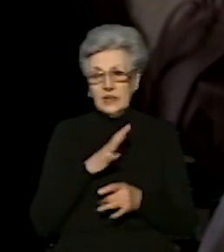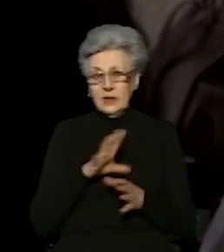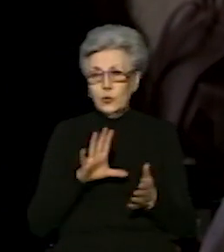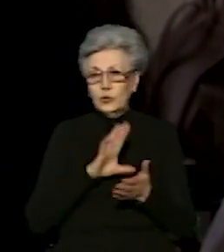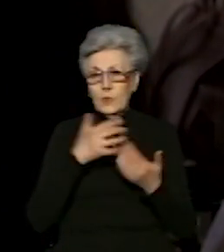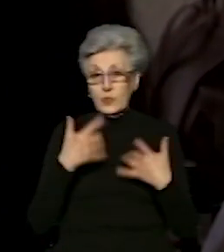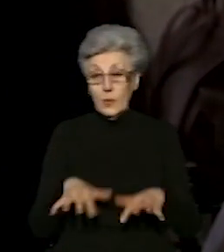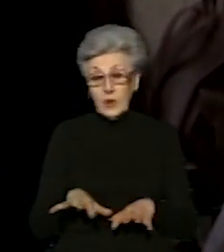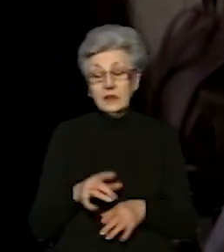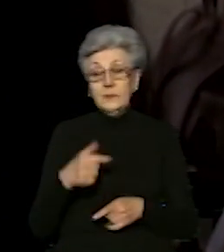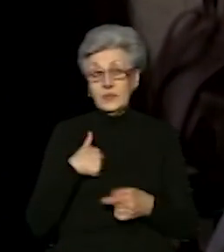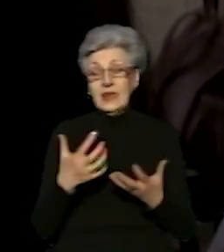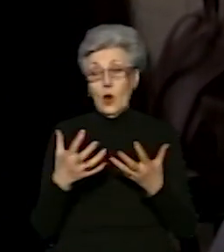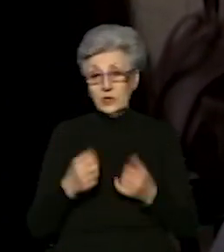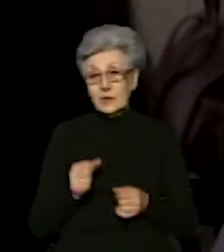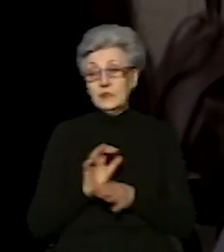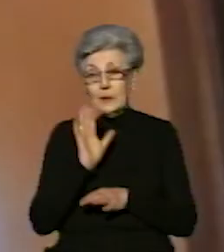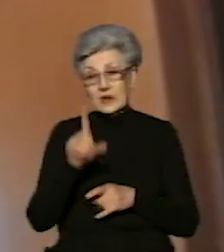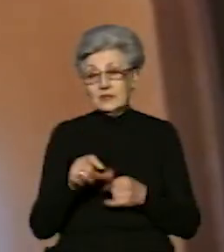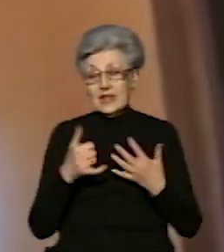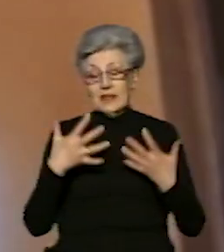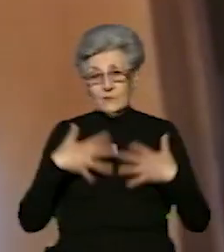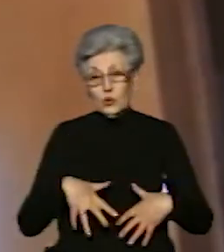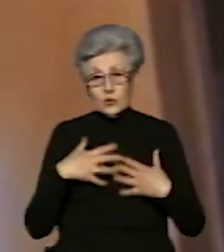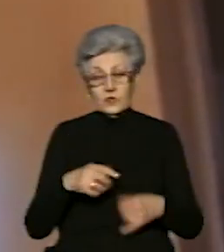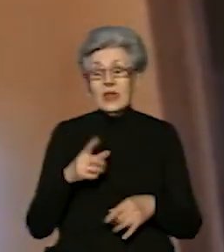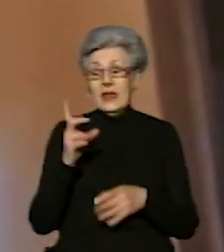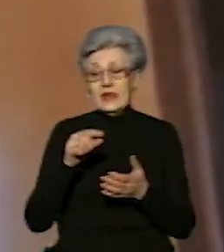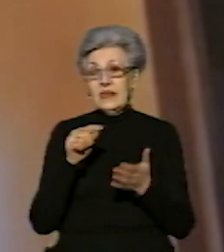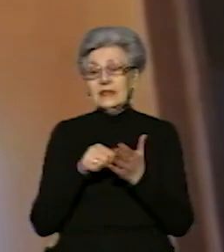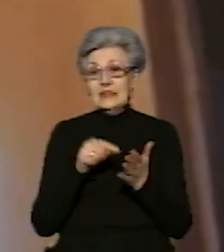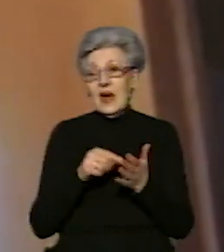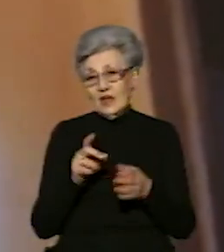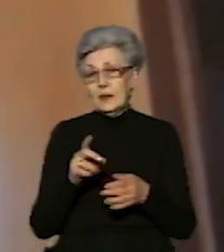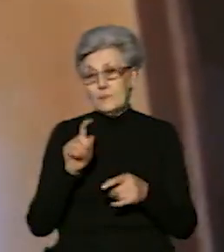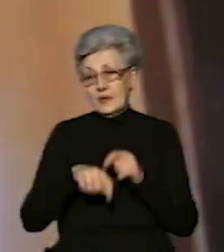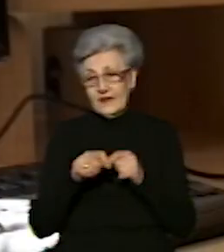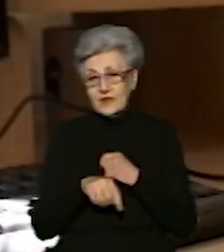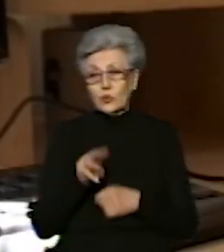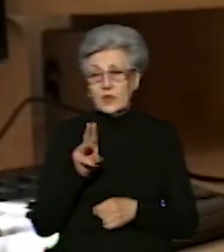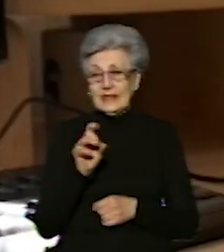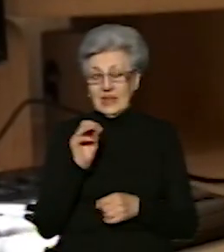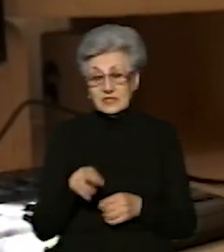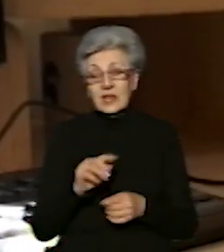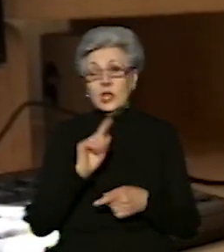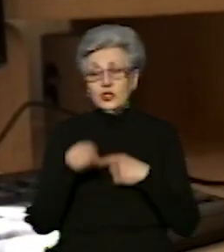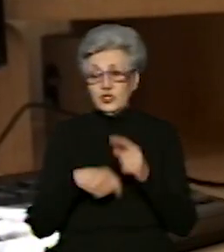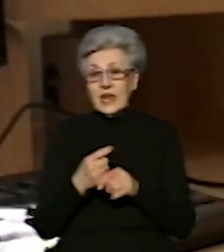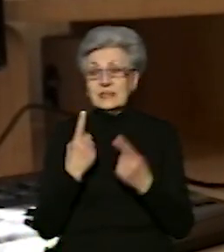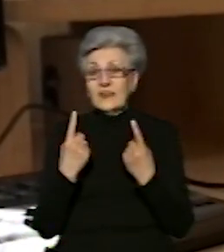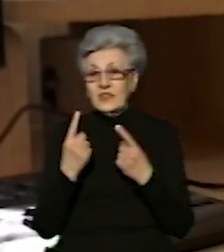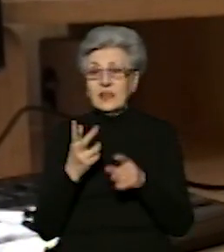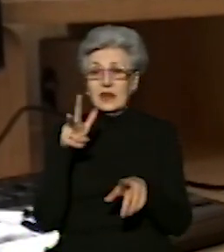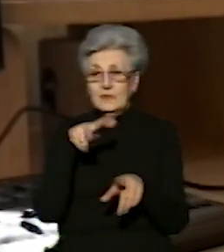Отримала направлення на флюорографію та тест на COVID-19 від сімейного лікаря, каже Ірина. Однак через велике навантаження в лікарні жінку